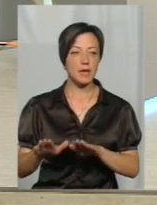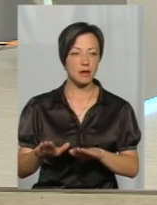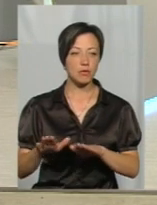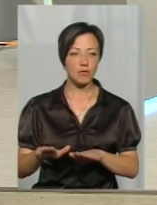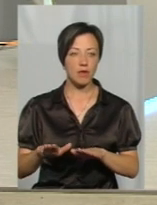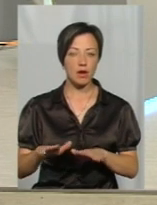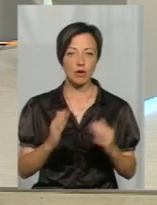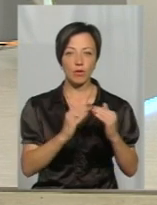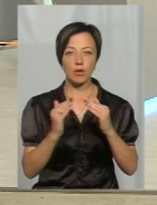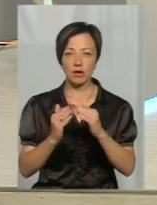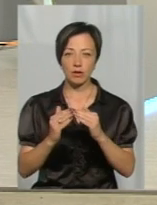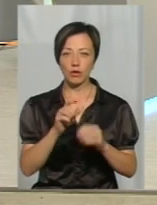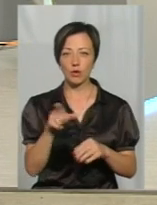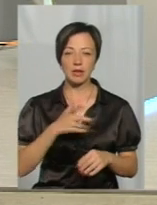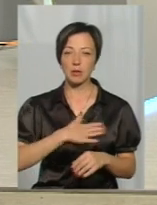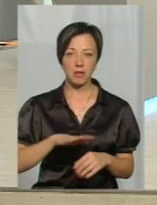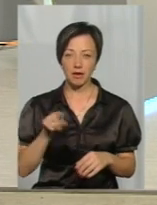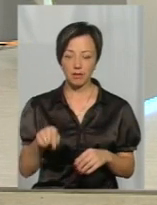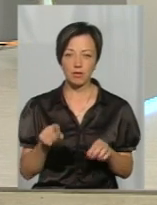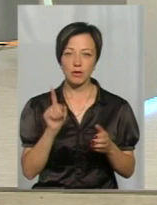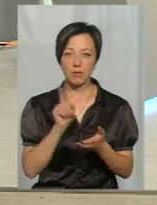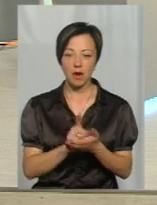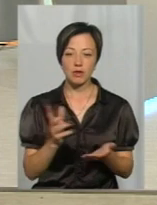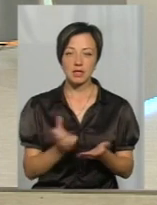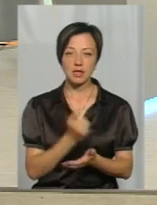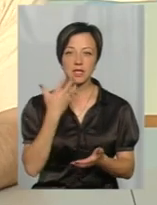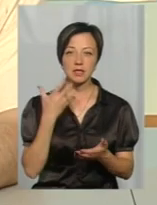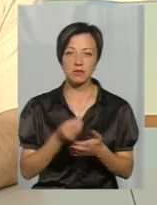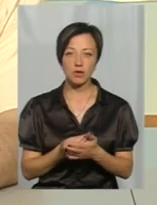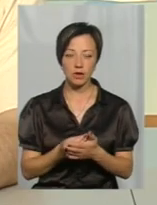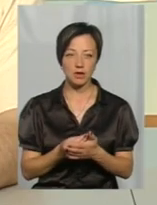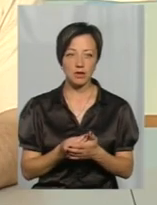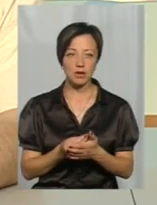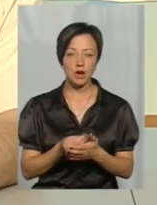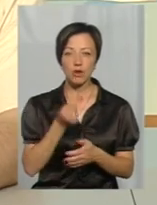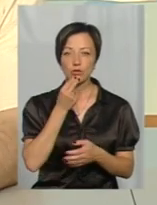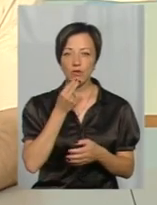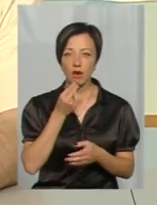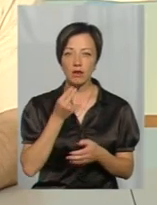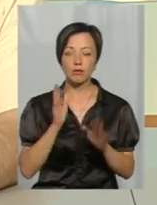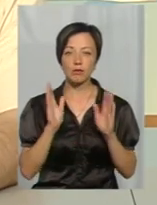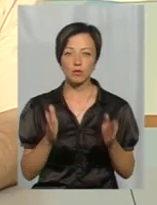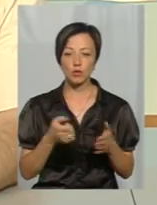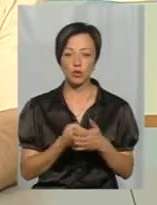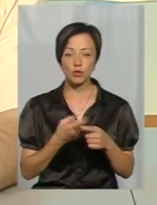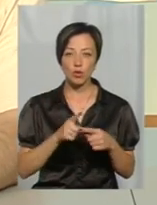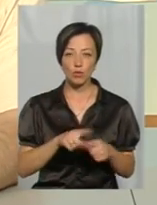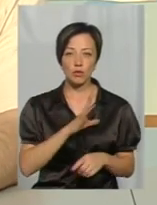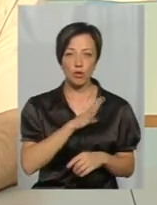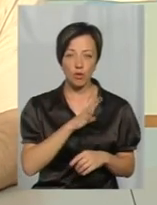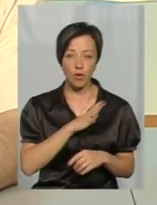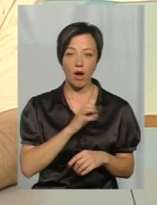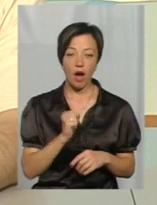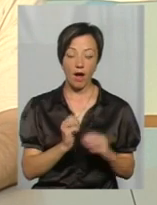в садибах, їм теж неприємно. Вони мають знайти своє, значить, харчування, яке вони до цього харчувалися.